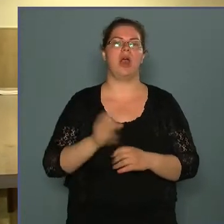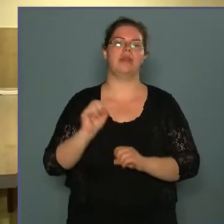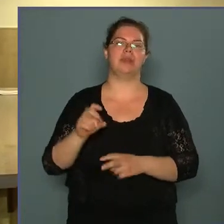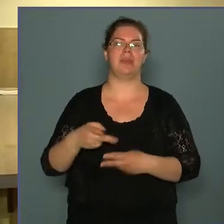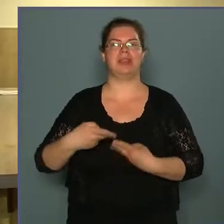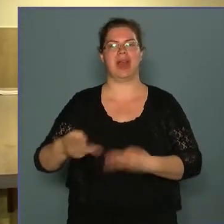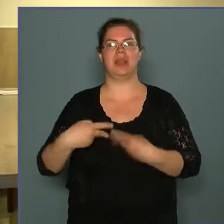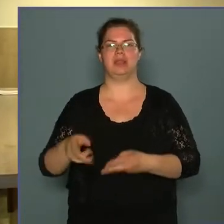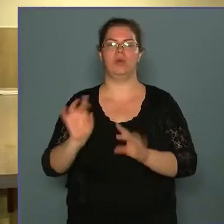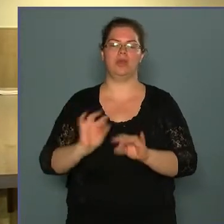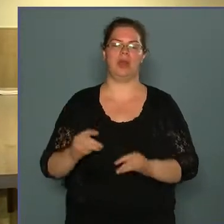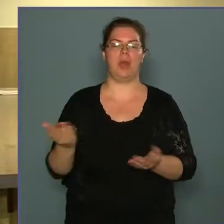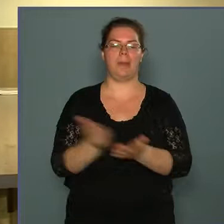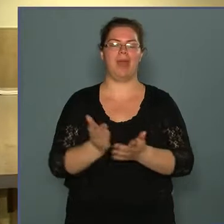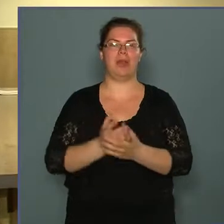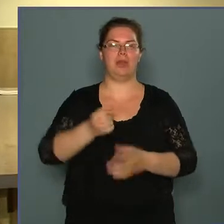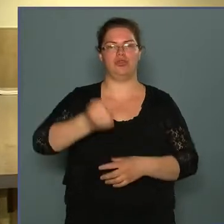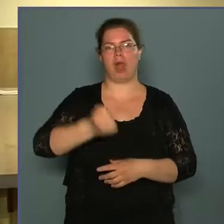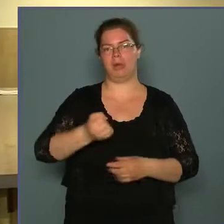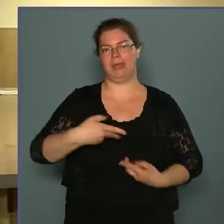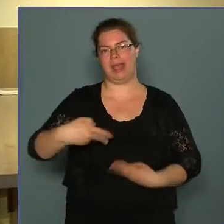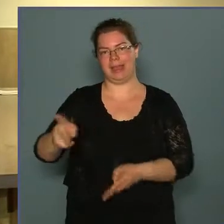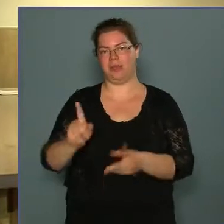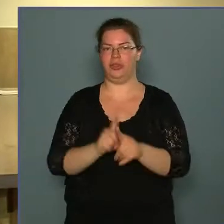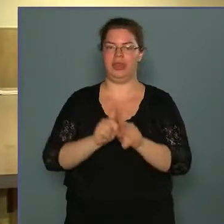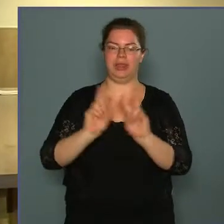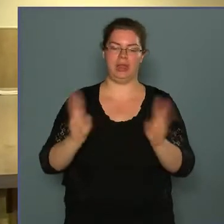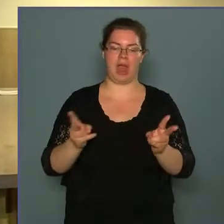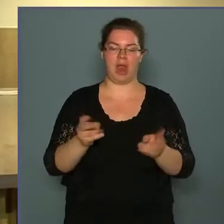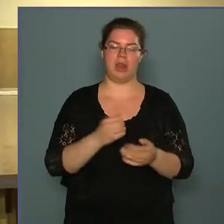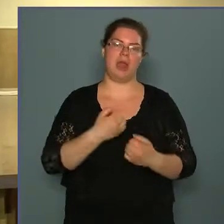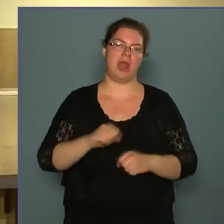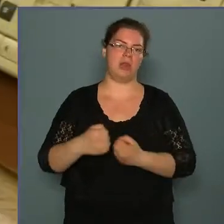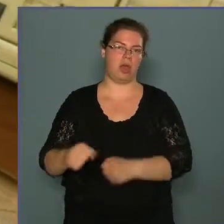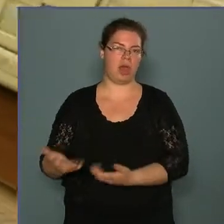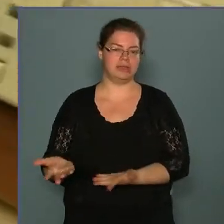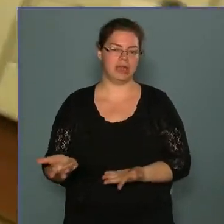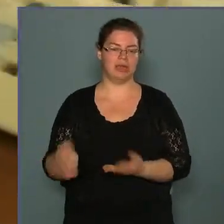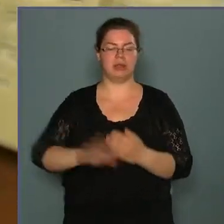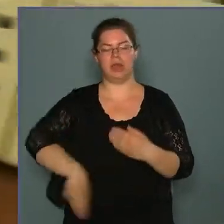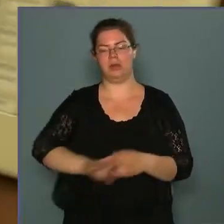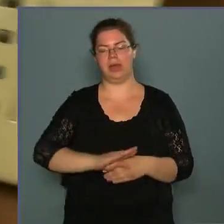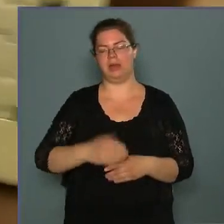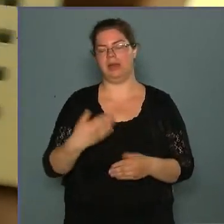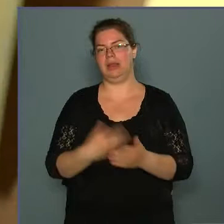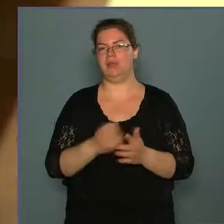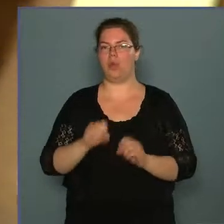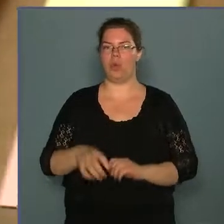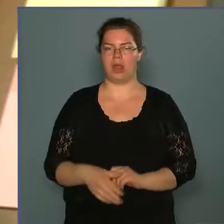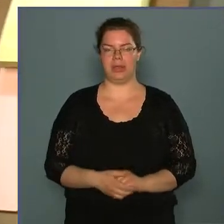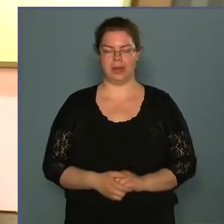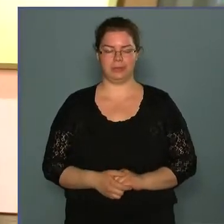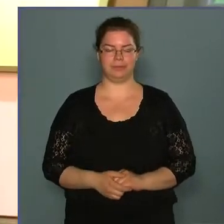cég a megfelelő zsákban elszállítja, és akkor így kell eltakarítani a területükön lévő hulladékot.